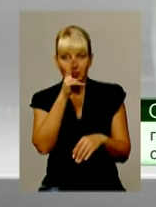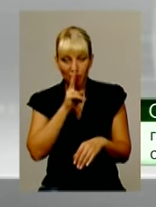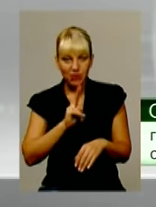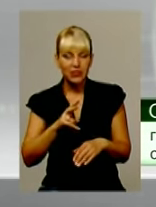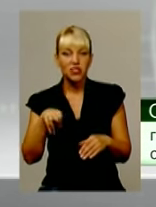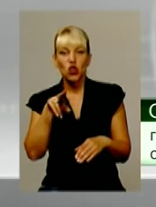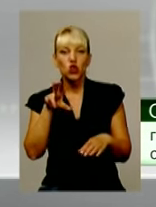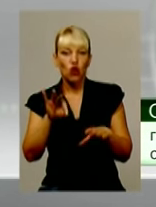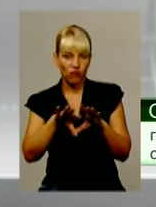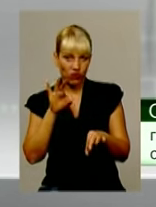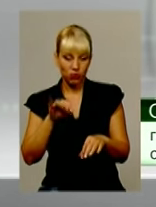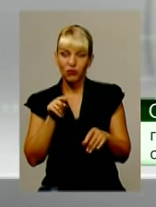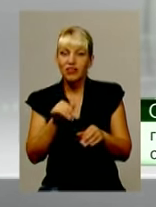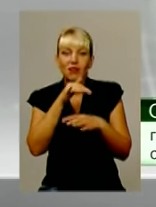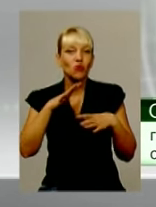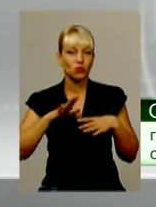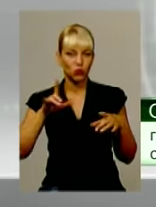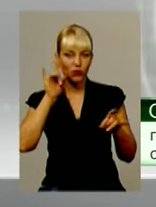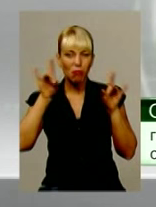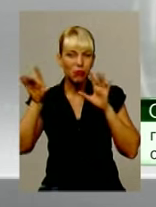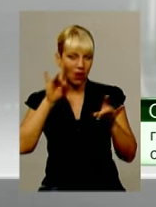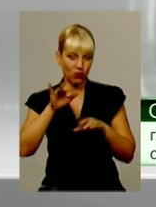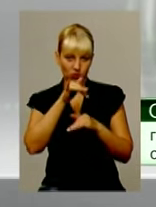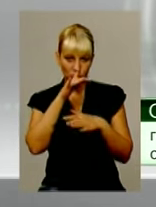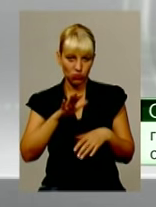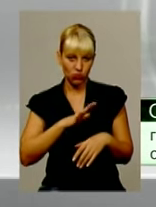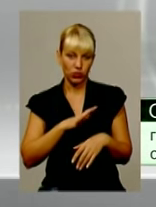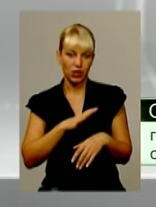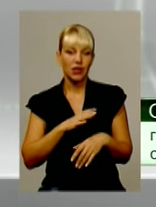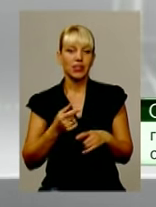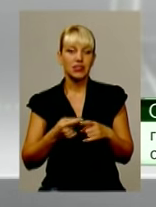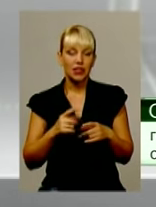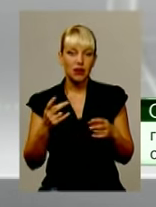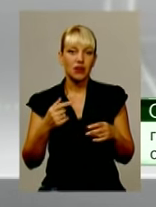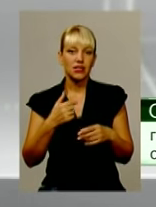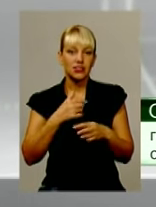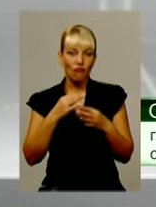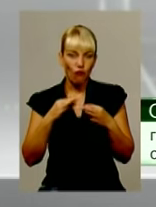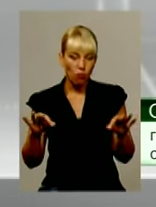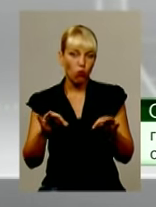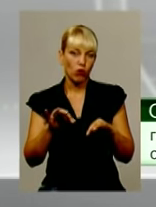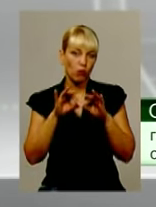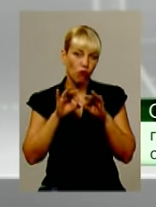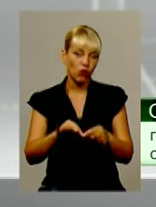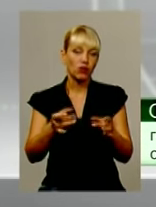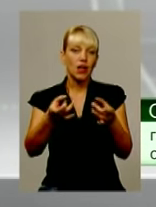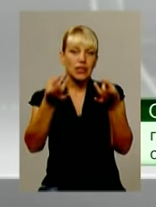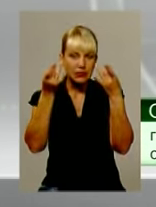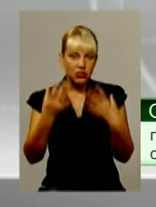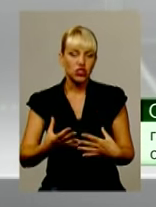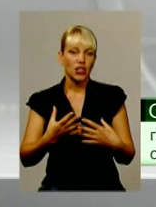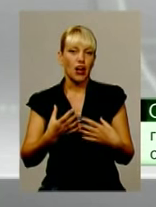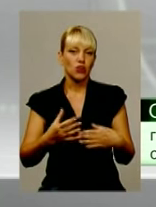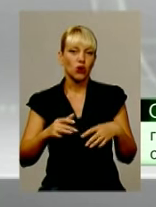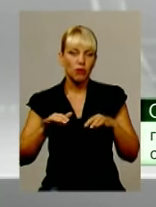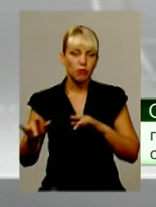Ніякого піару тут і бути не могло. «Свобода» завершу готувалася і мала проводити нормальну акцію протесту, мирну